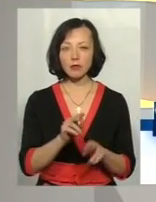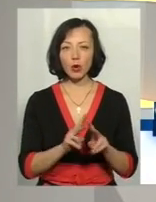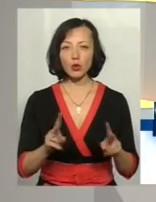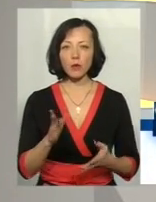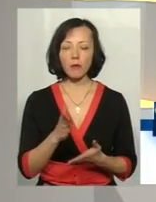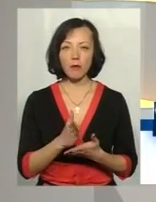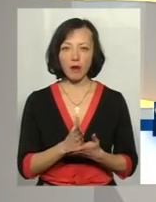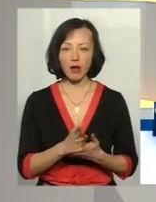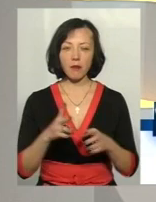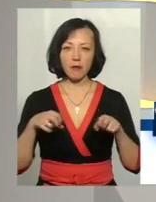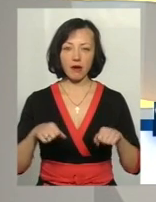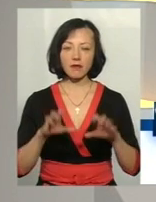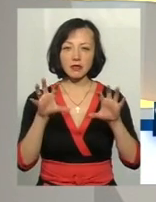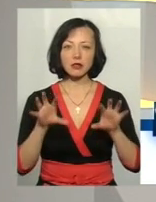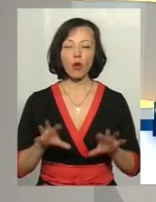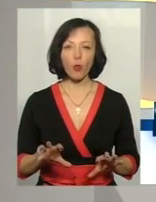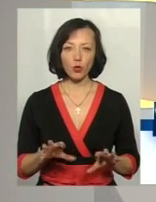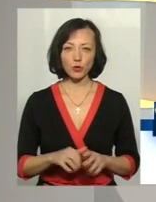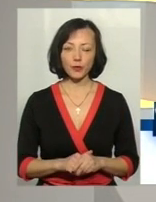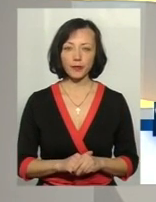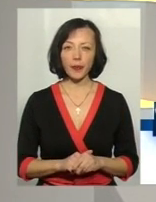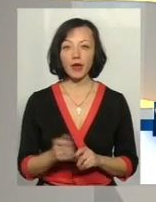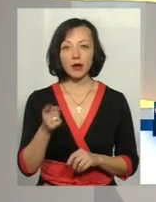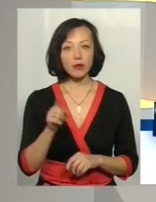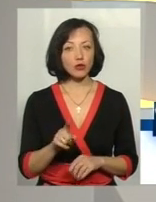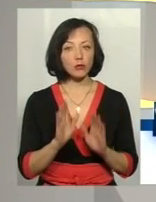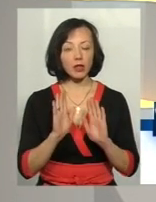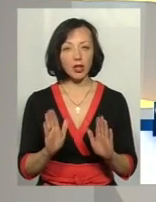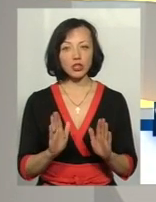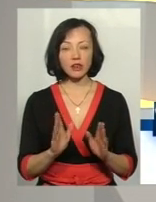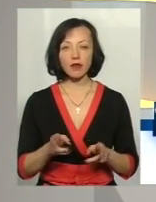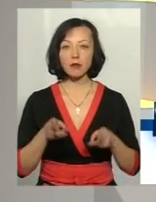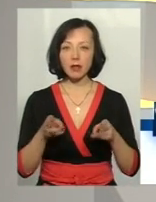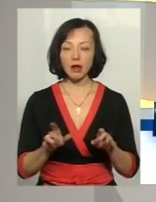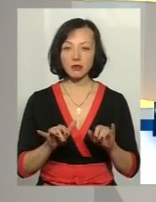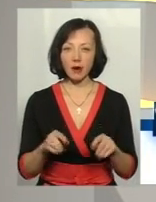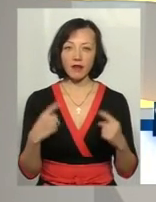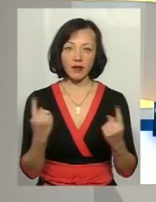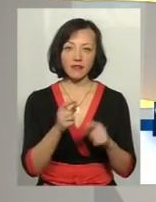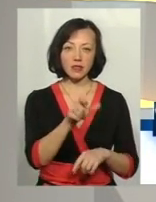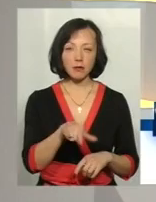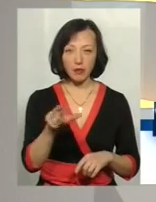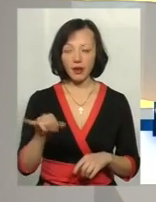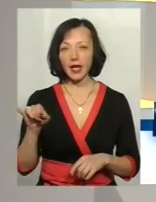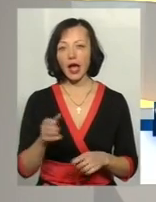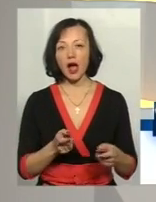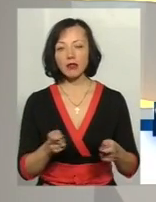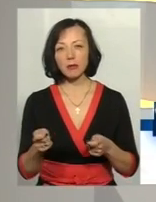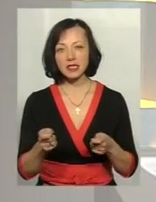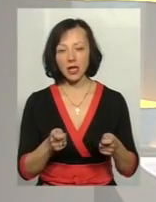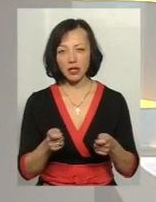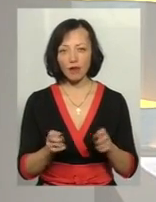має на неї право за законом. Причому не лише в кримінальних справах, а й в цивільних та адміністративних.